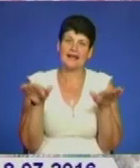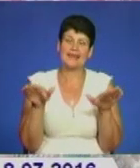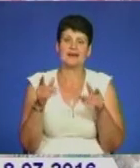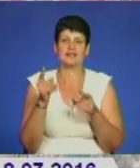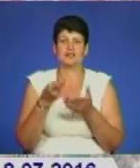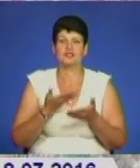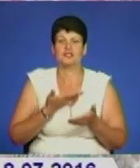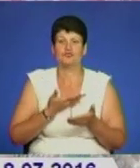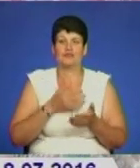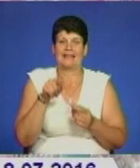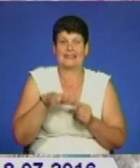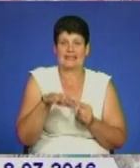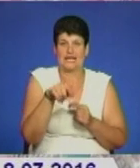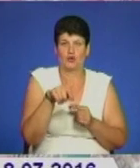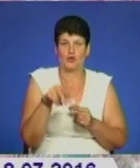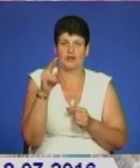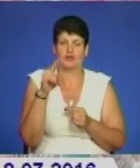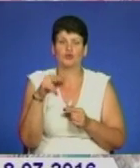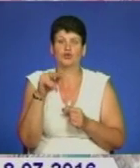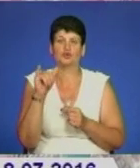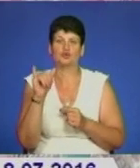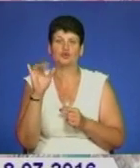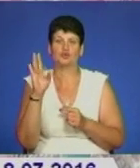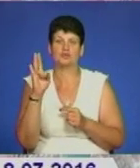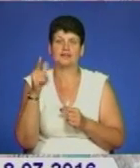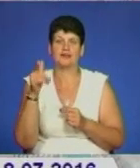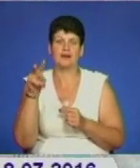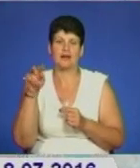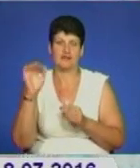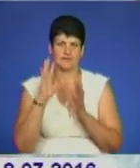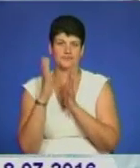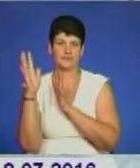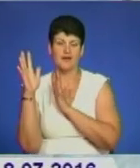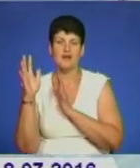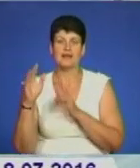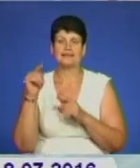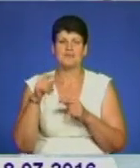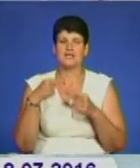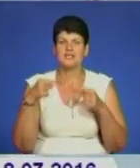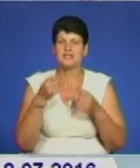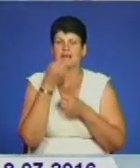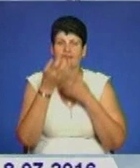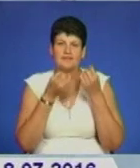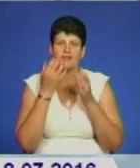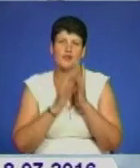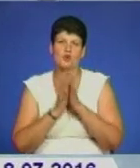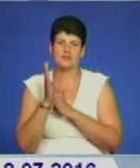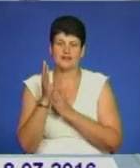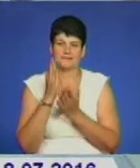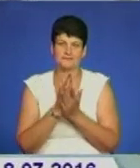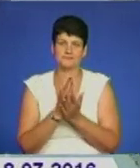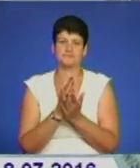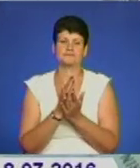на території джунглів. також на звороті різні квіти і рослини, які там характеризуються.